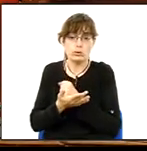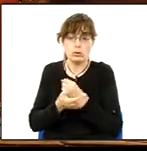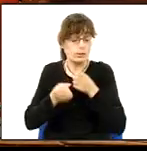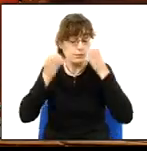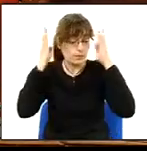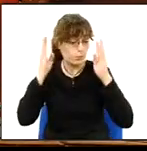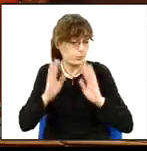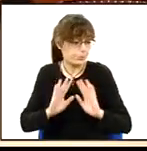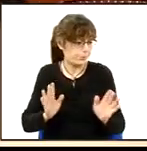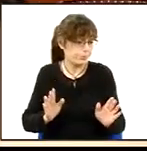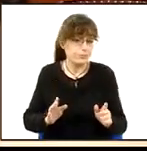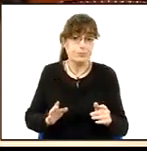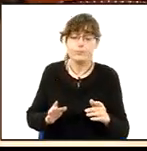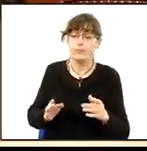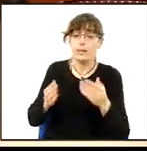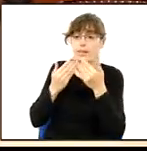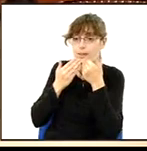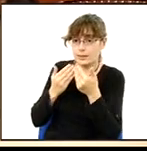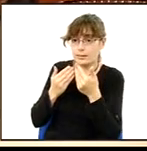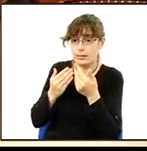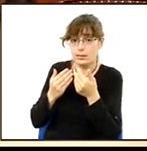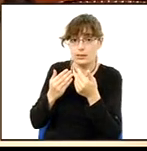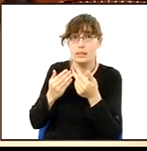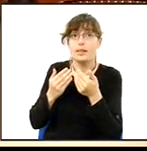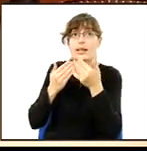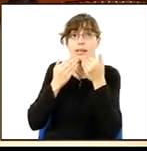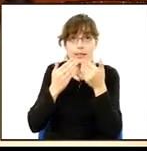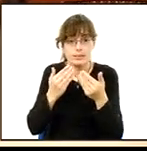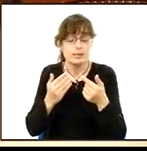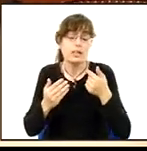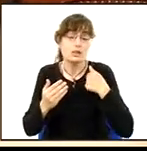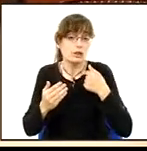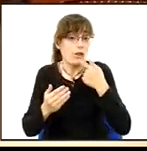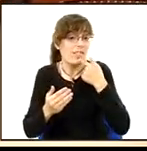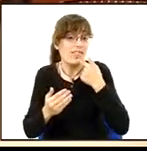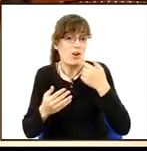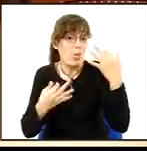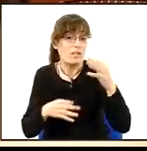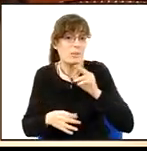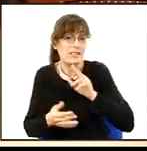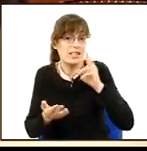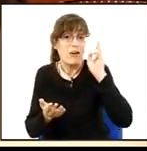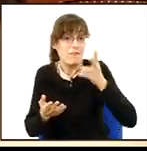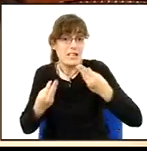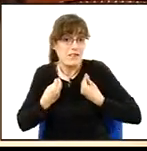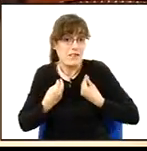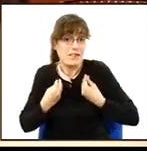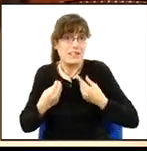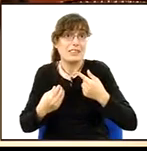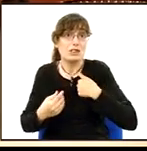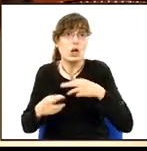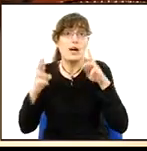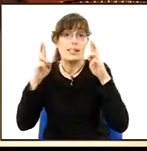en vostè, i perquè vegi que jo, a mi el que m'interessa és vi i els vigatants, jo la retiraré. Espero,